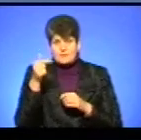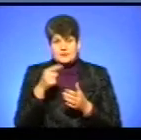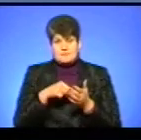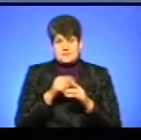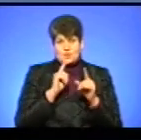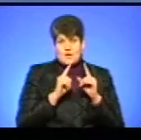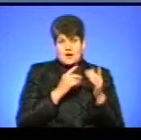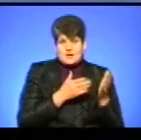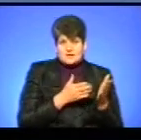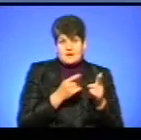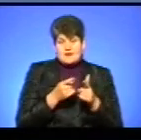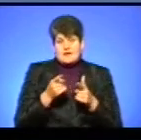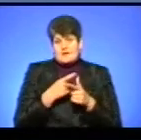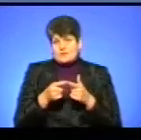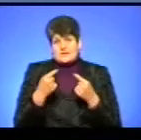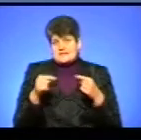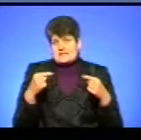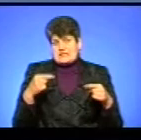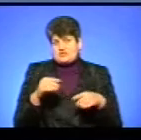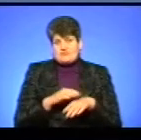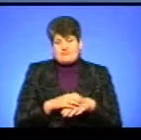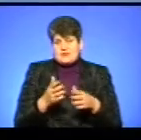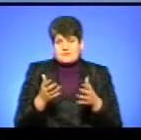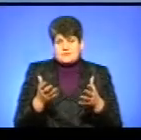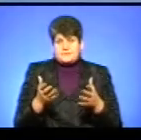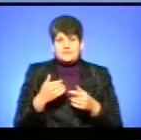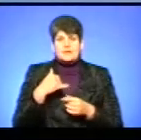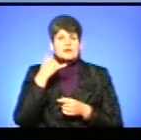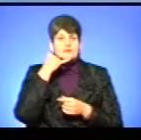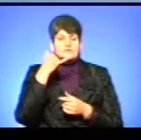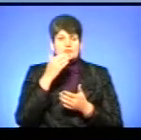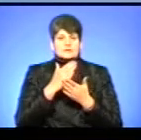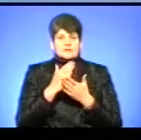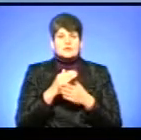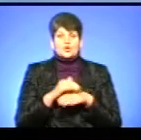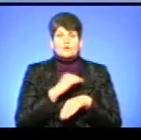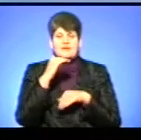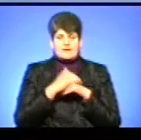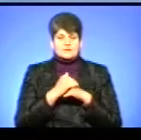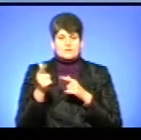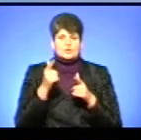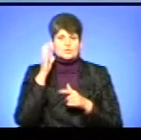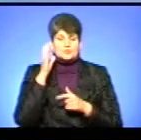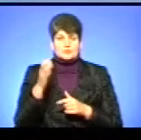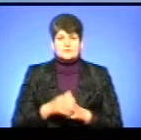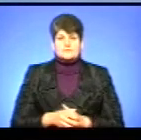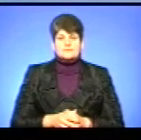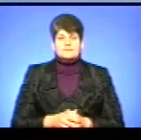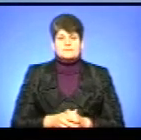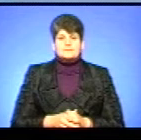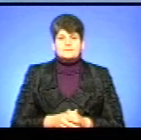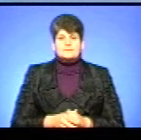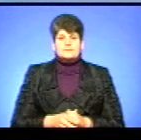ради, або якісь інші фактори. Мені підказують, до нас телефонує глядач, доброго вечора, я готовий вас почути. Говоріть, будь ласка.